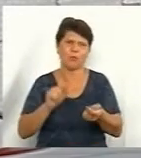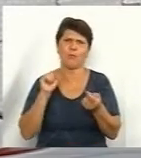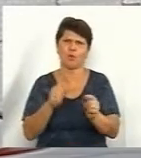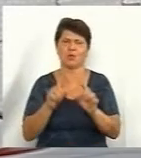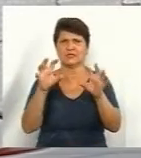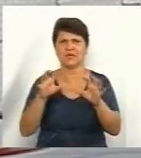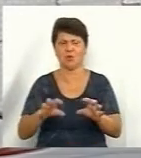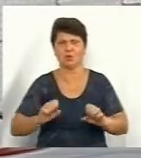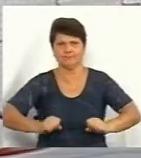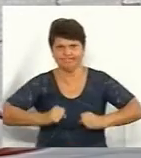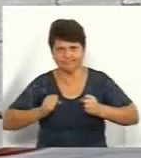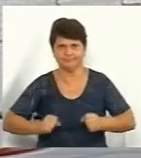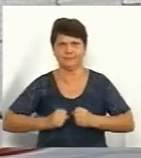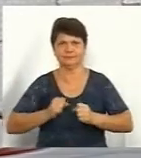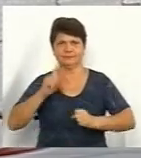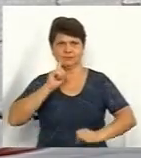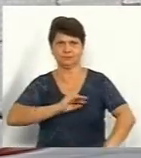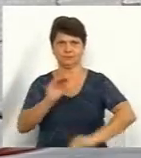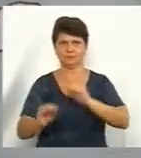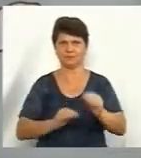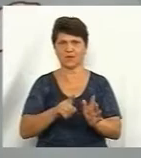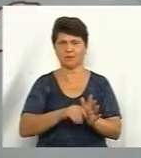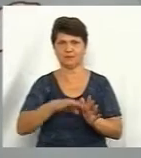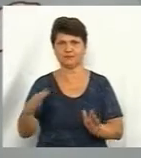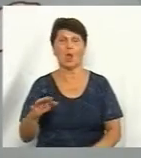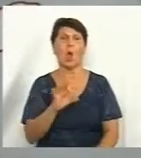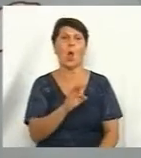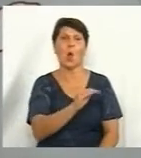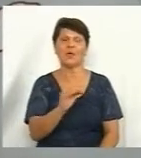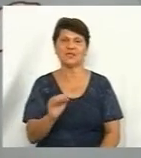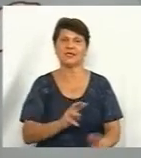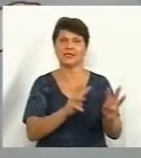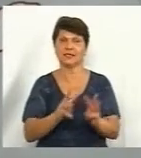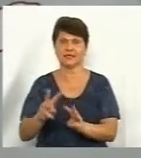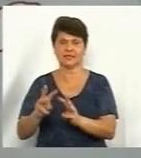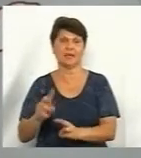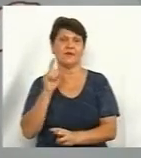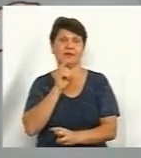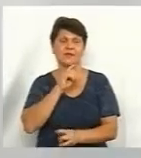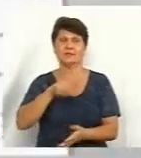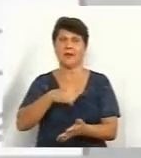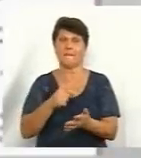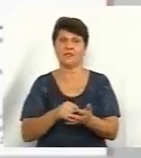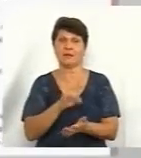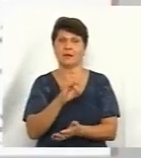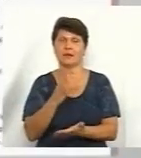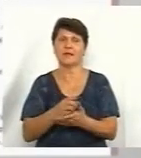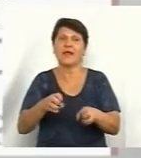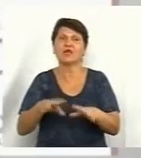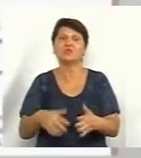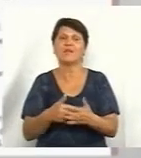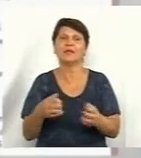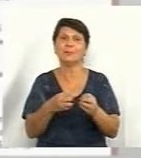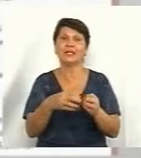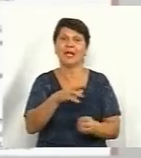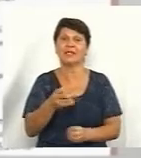облаштувати сміттєзвалище. На офіційному сайті Вінницької міської ради наступна інфографіка і рішення від 15 травня